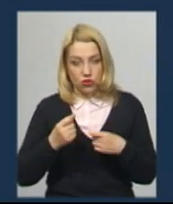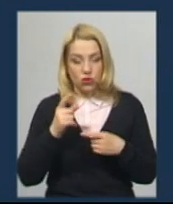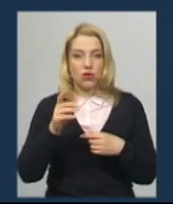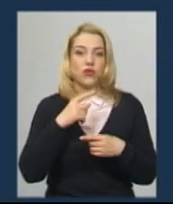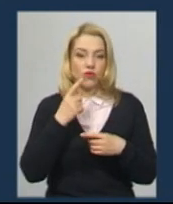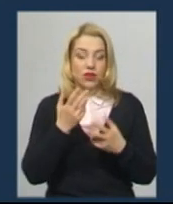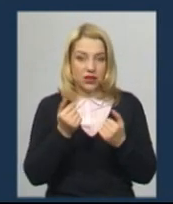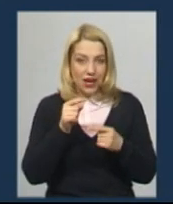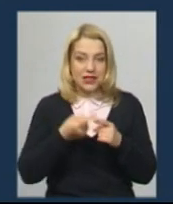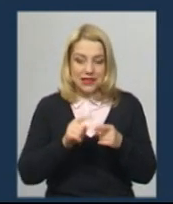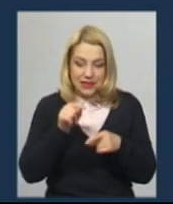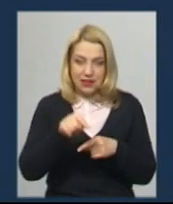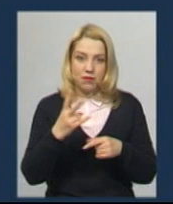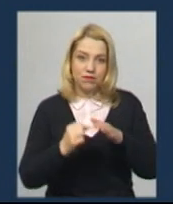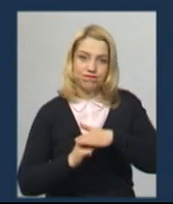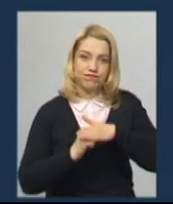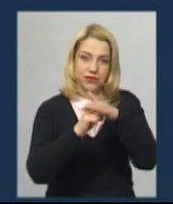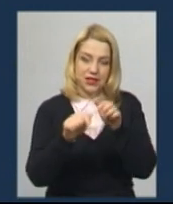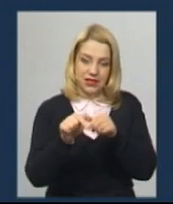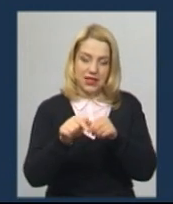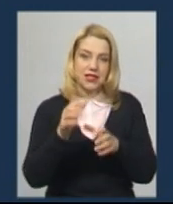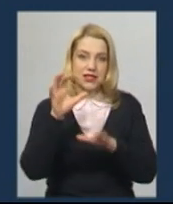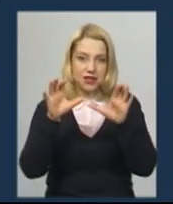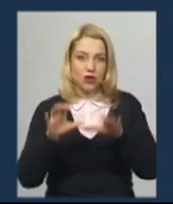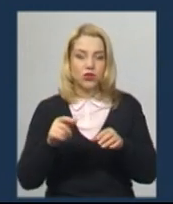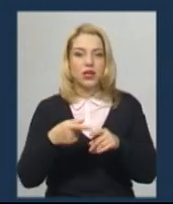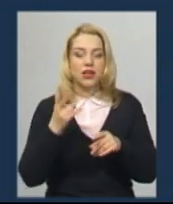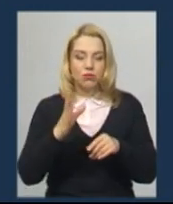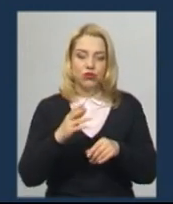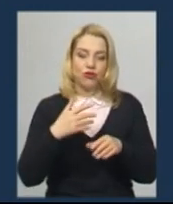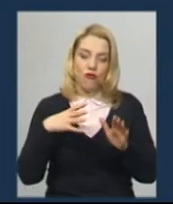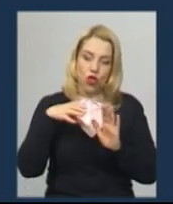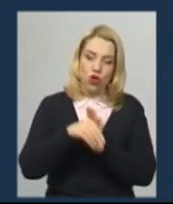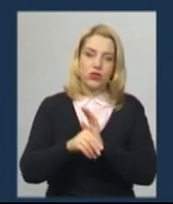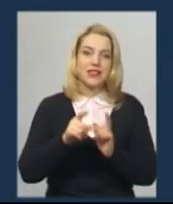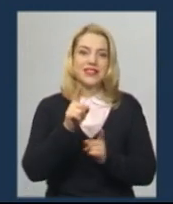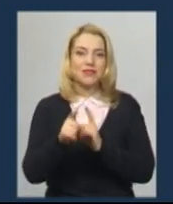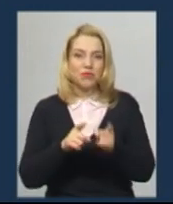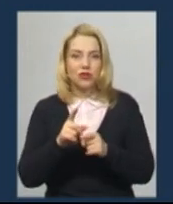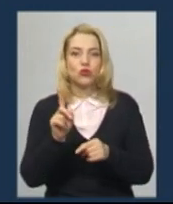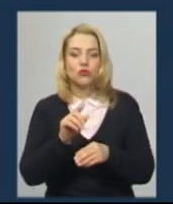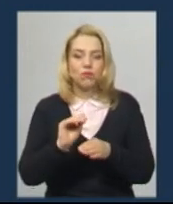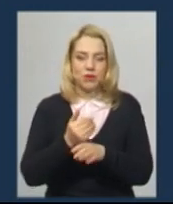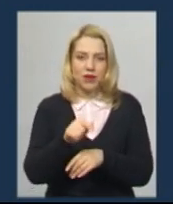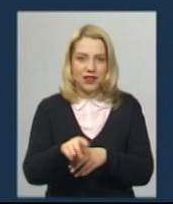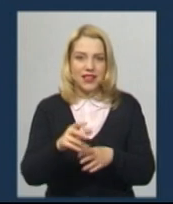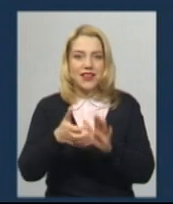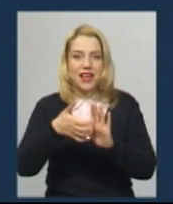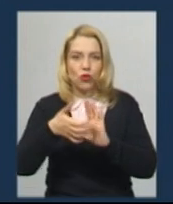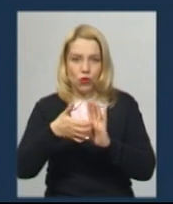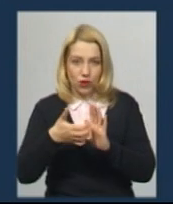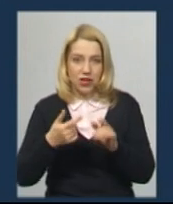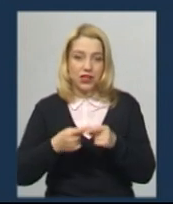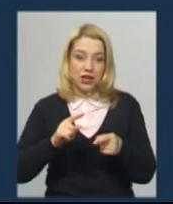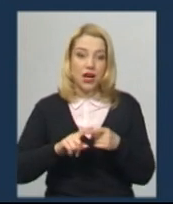він діючий і ним треба керуватися. І вони вносять зміни зараз у нього, щоб прибрати цю норму. Те, що заклад, якщо він має фінансовий ресурс додатково і хоче